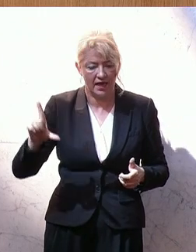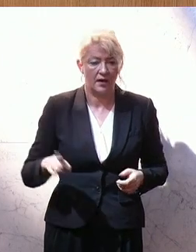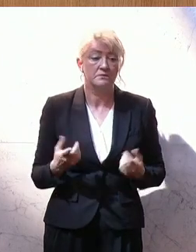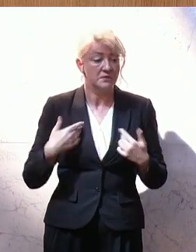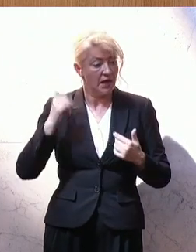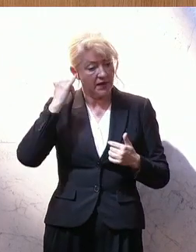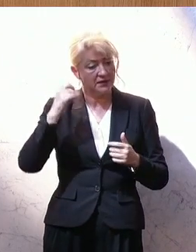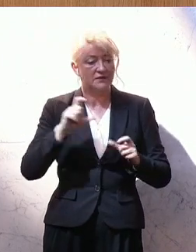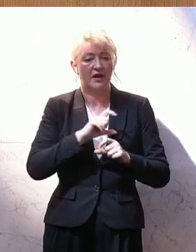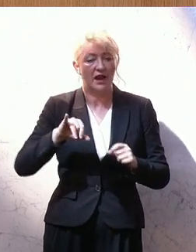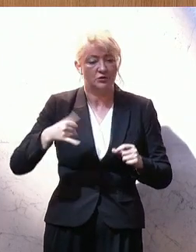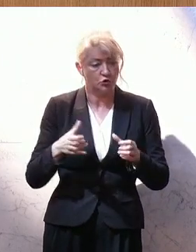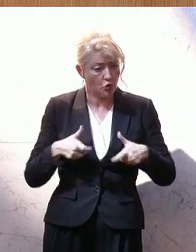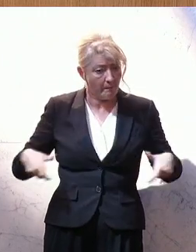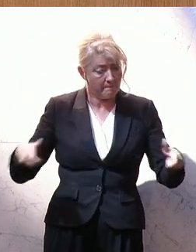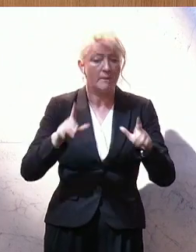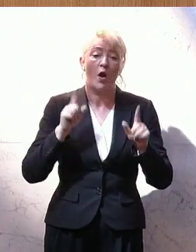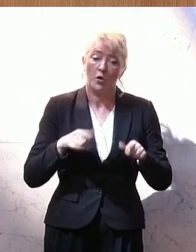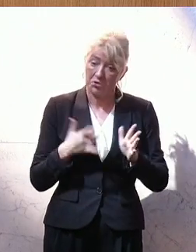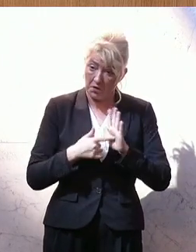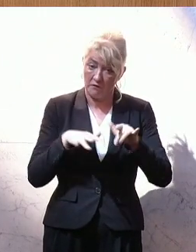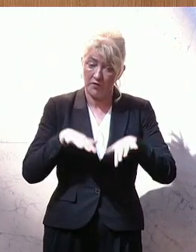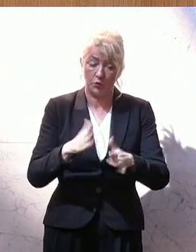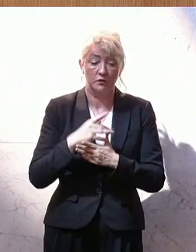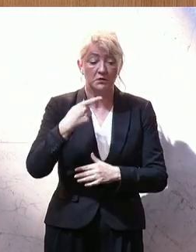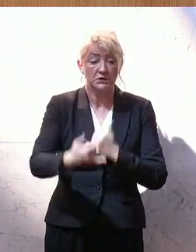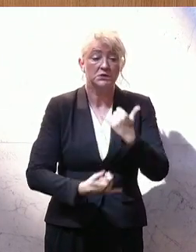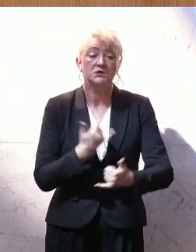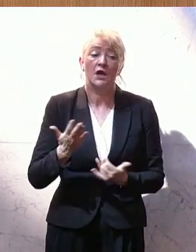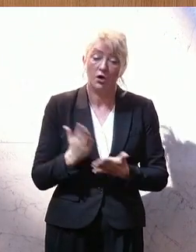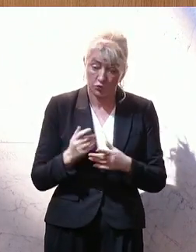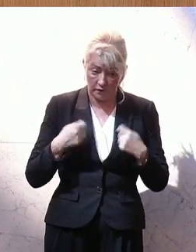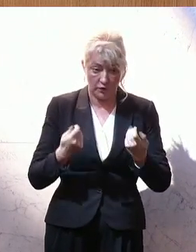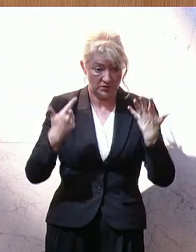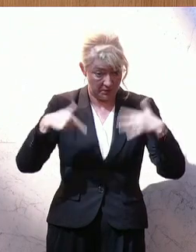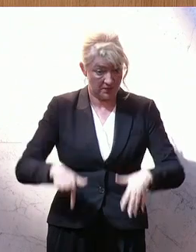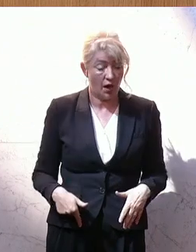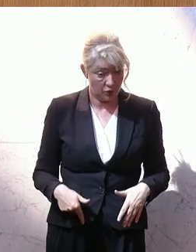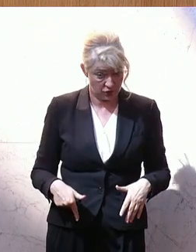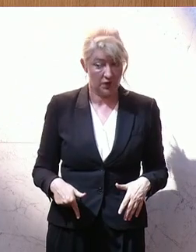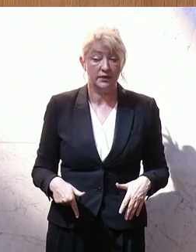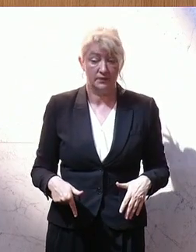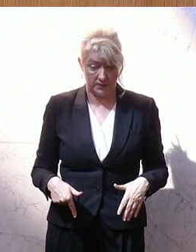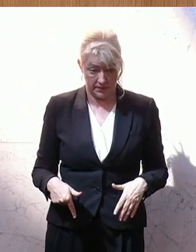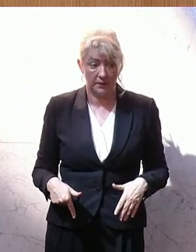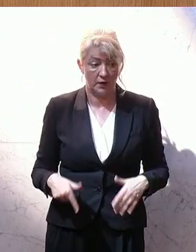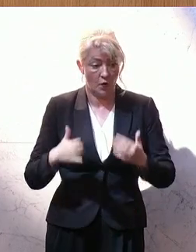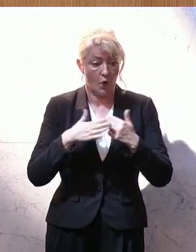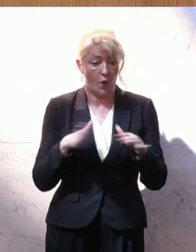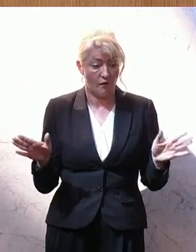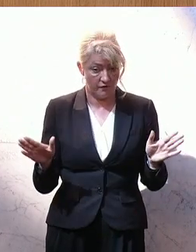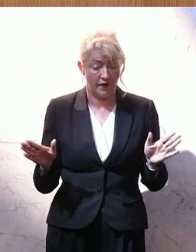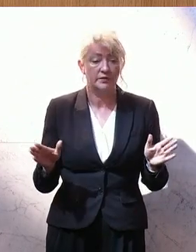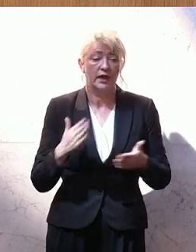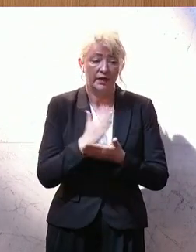Initiative Klasse Job zeigt übrigens auch hier Wirkung. Für das kommende Schuljahr gab es für 7.000 offene